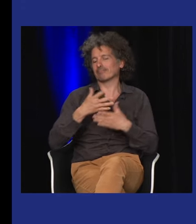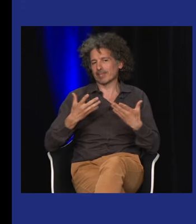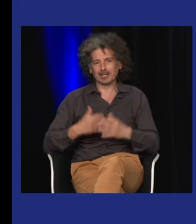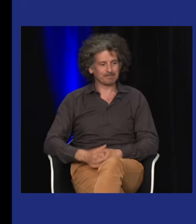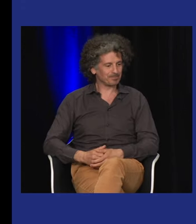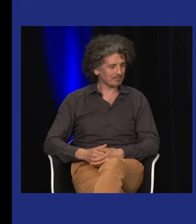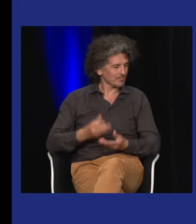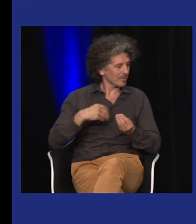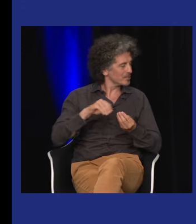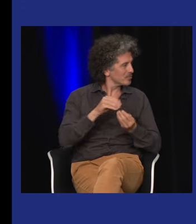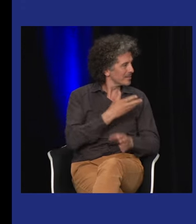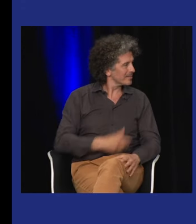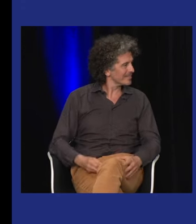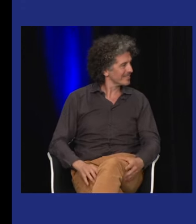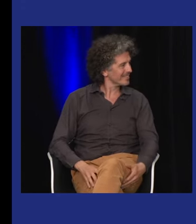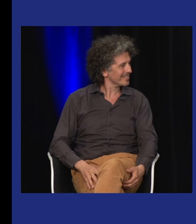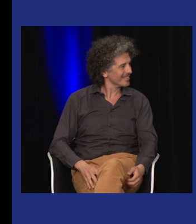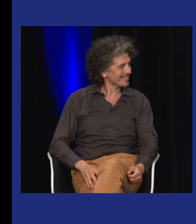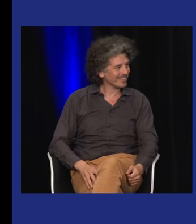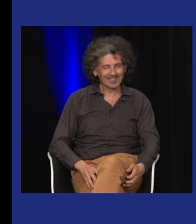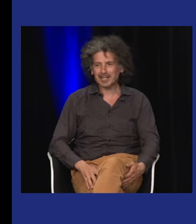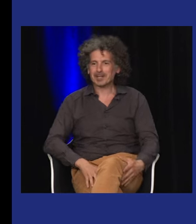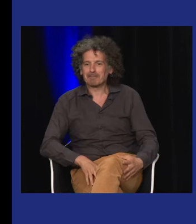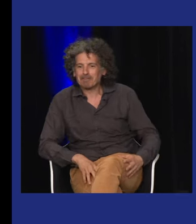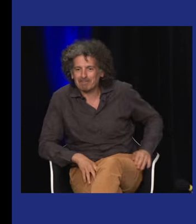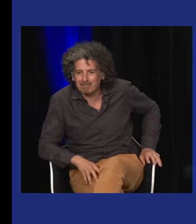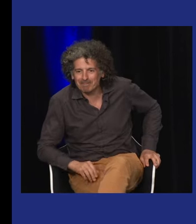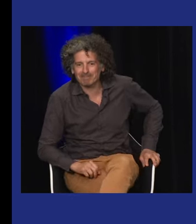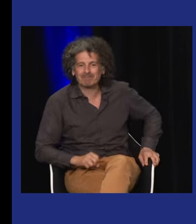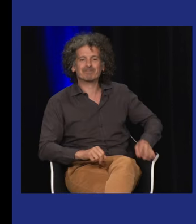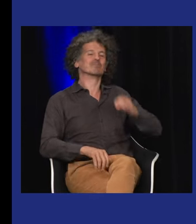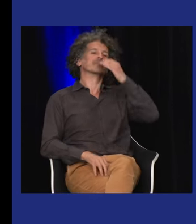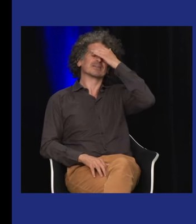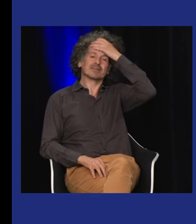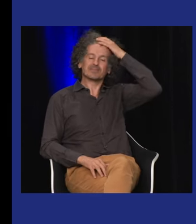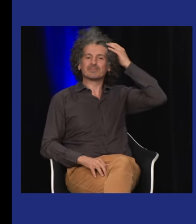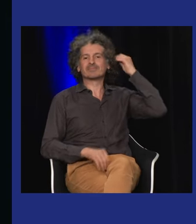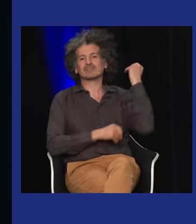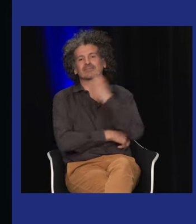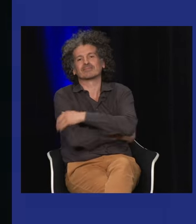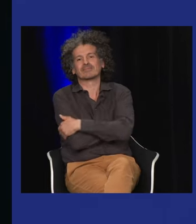c'est du respect quand ils reprennent ces chansons-là par exemple peut-être Andréa tu veux rajouter quelque chose